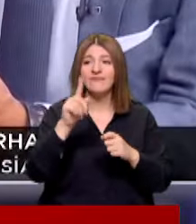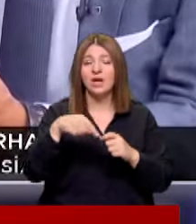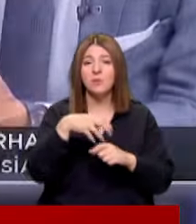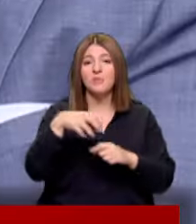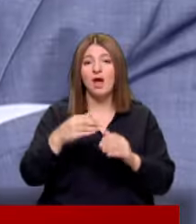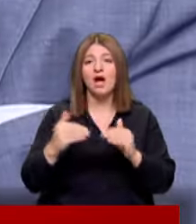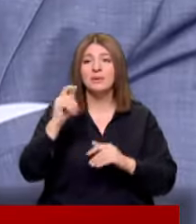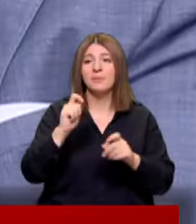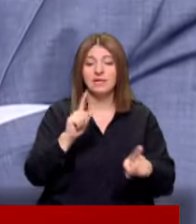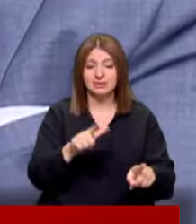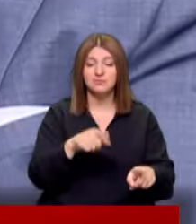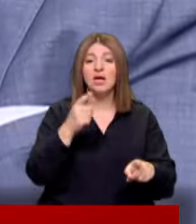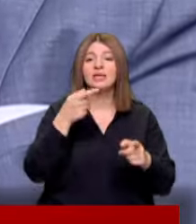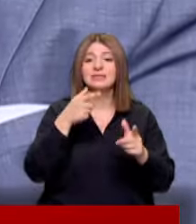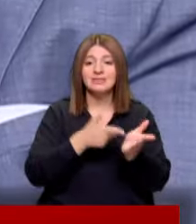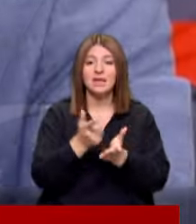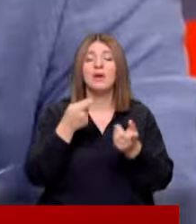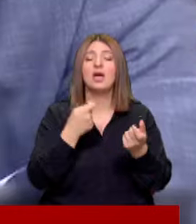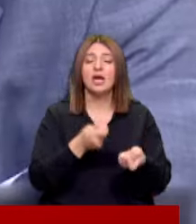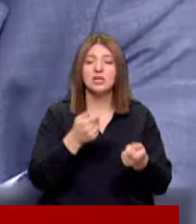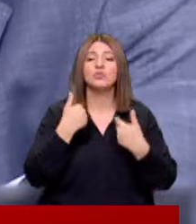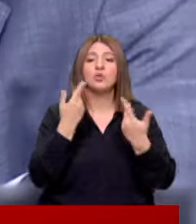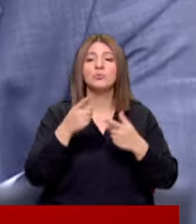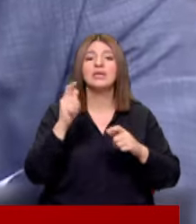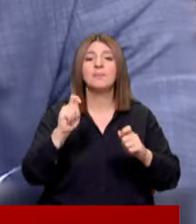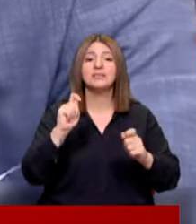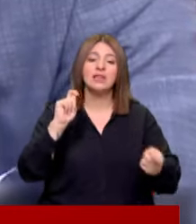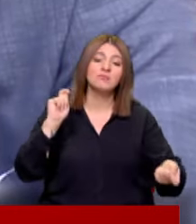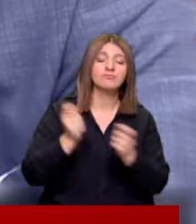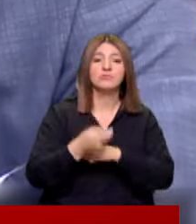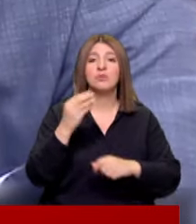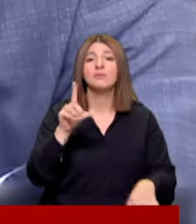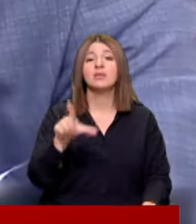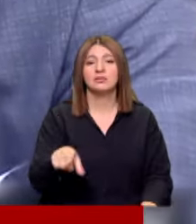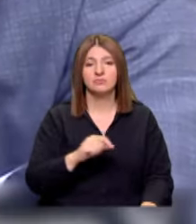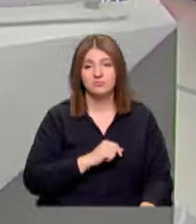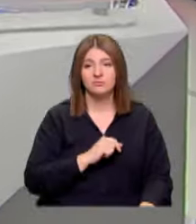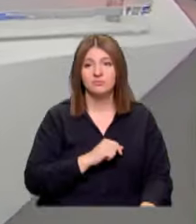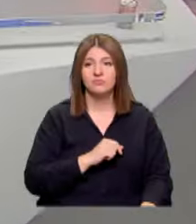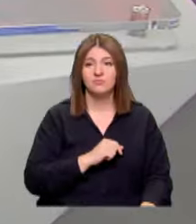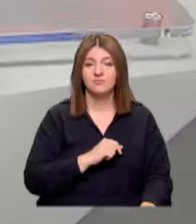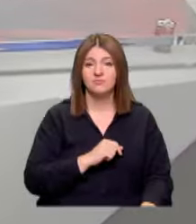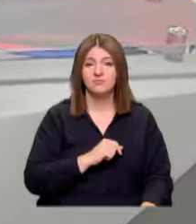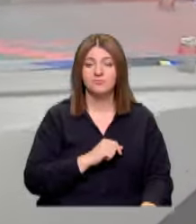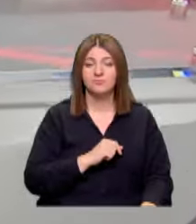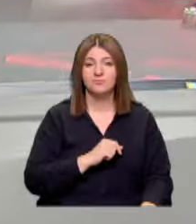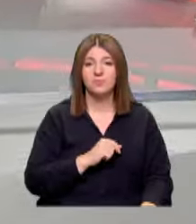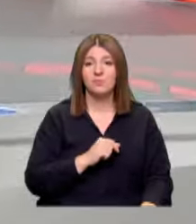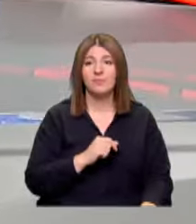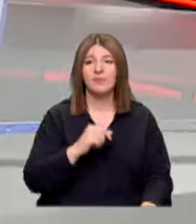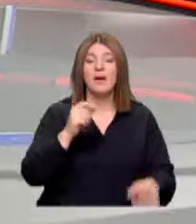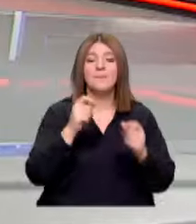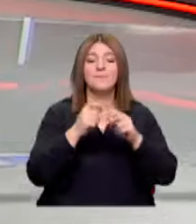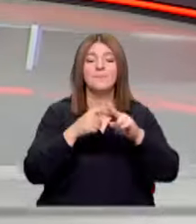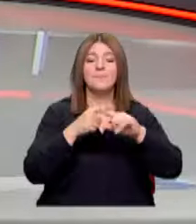arttırmamız lazım Tarımda, eğitimde, hukukta Bunları bizim yapısal reformlarla desteklememiz gerekiyor Bahar